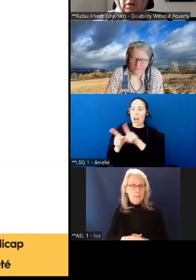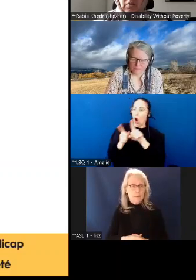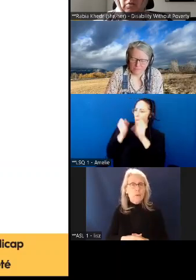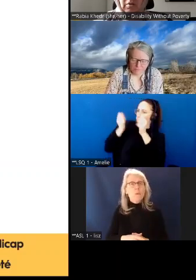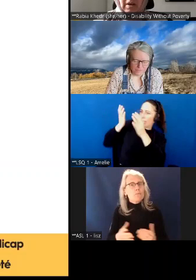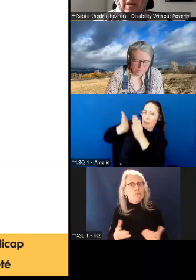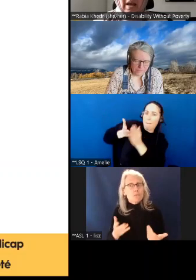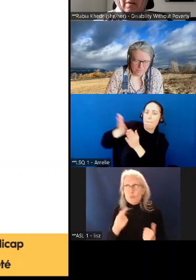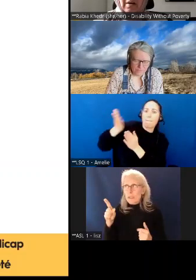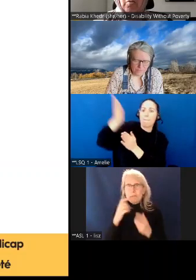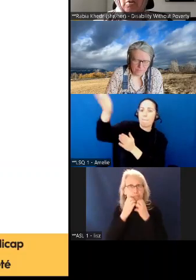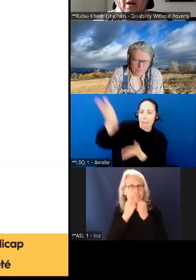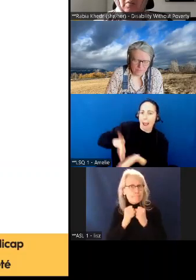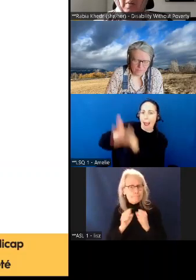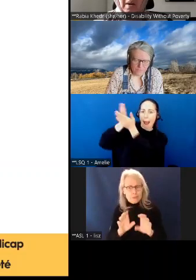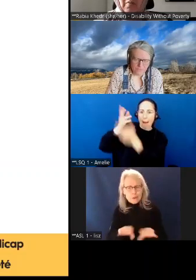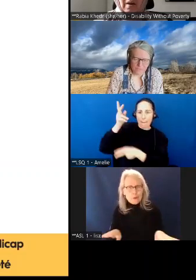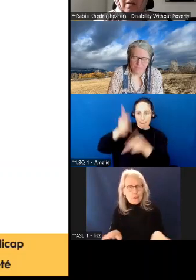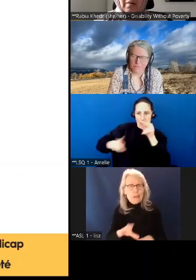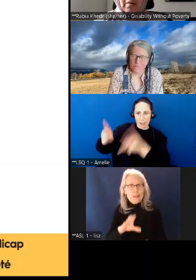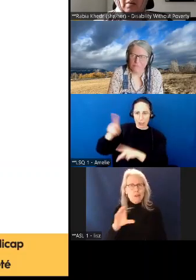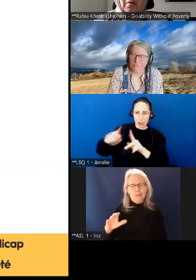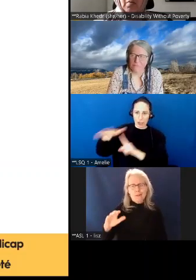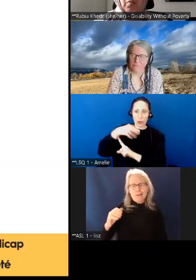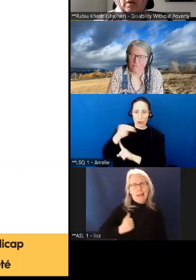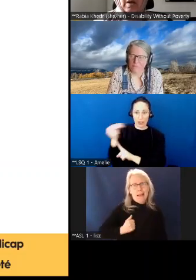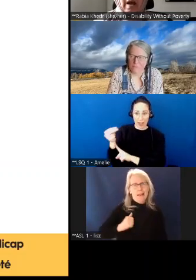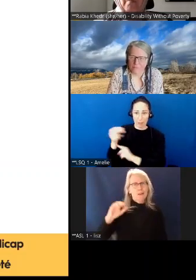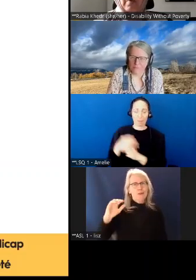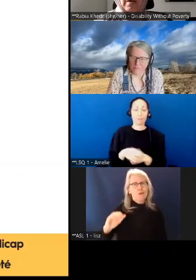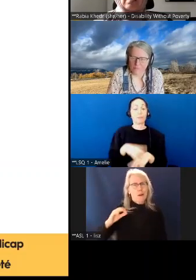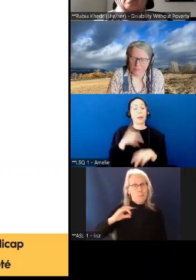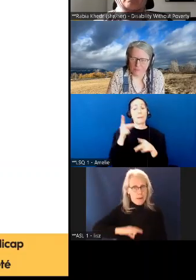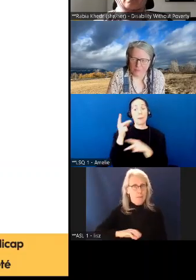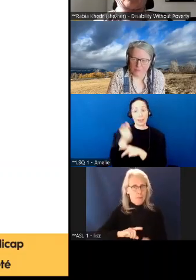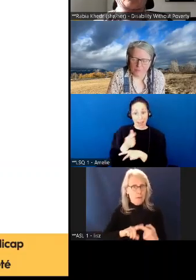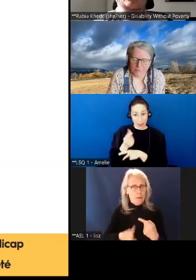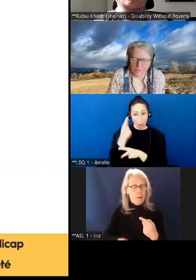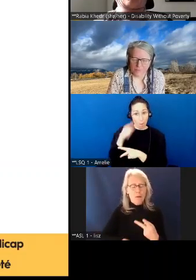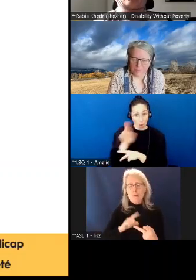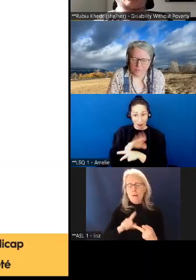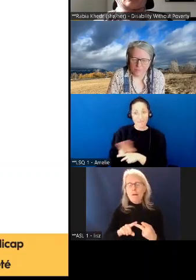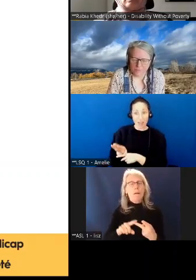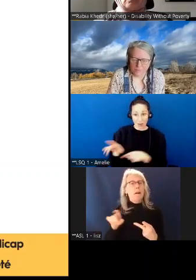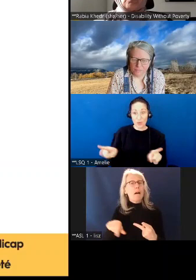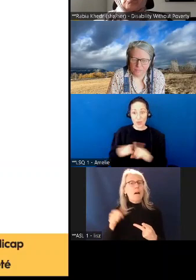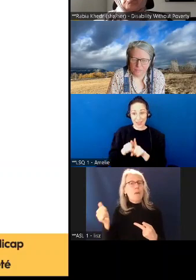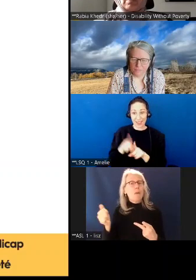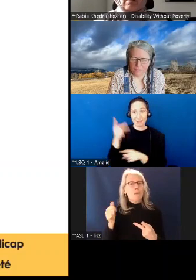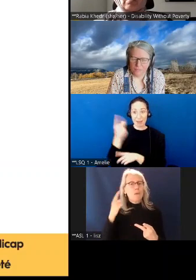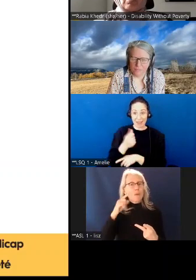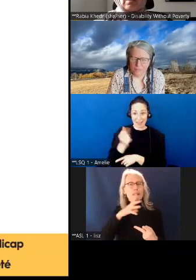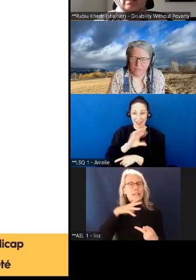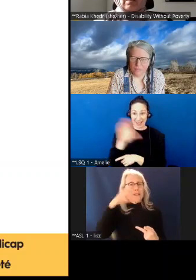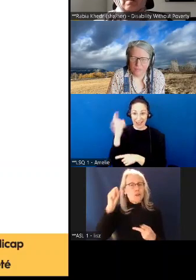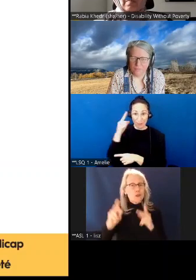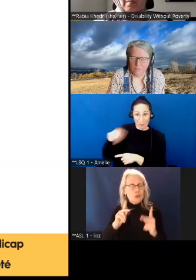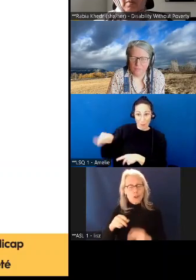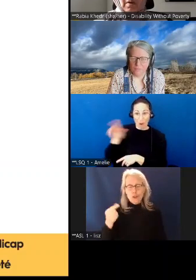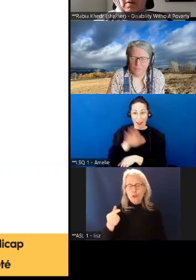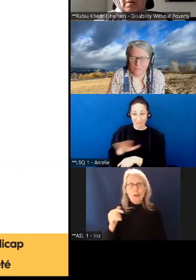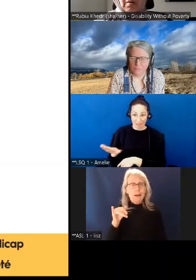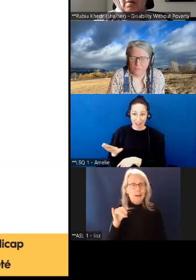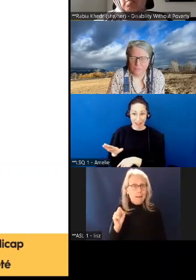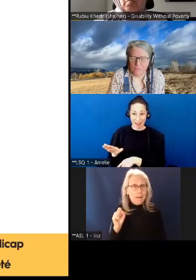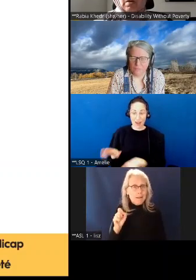'hui. Nous avons des prestations pour les enfants, la prestation canadienne pour les enfants, nous